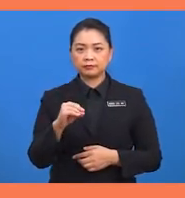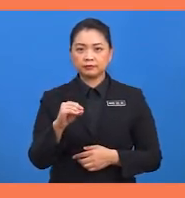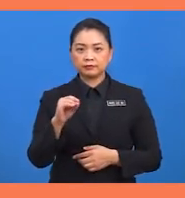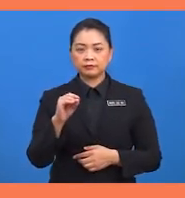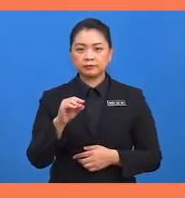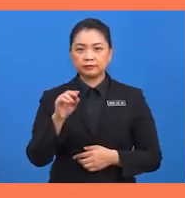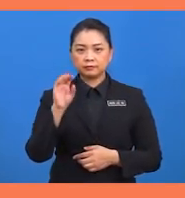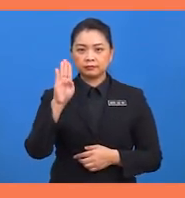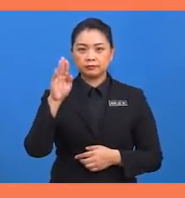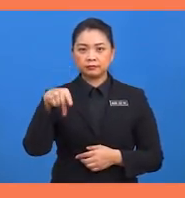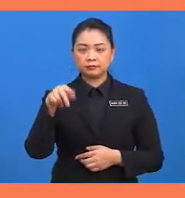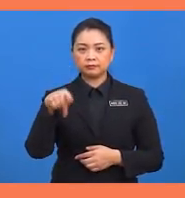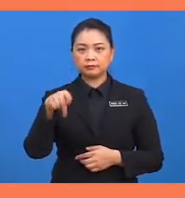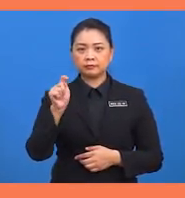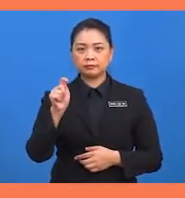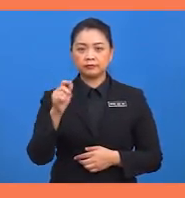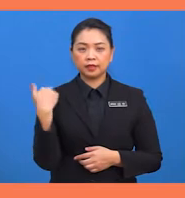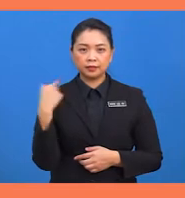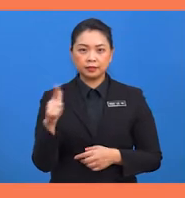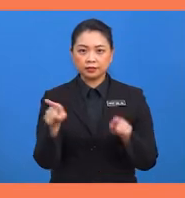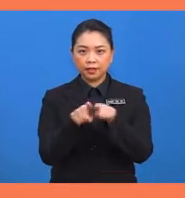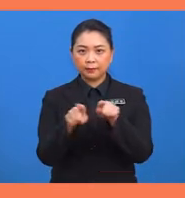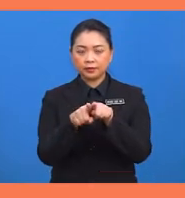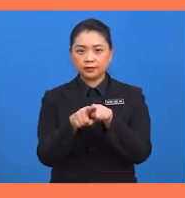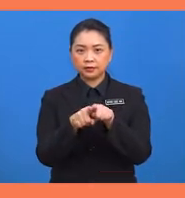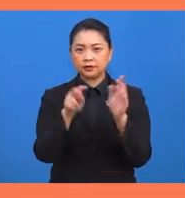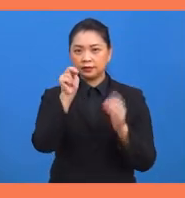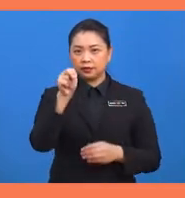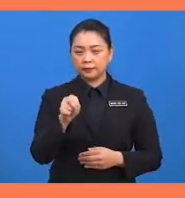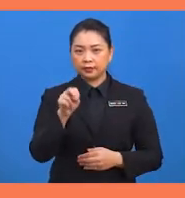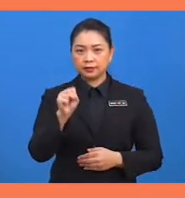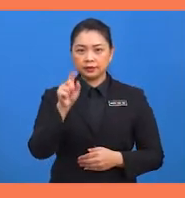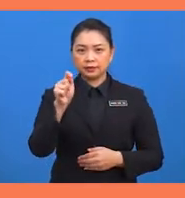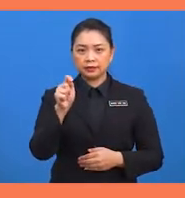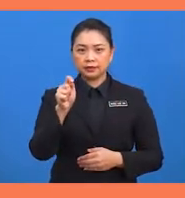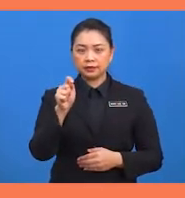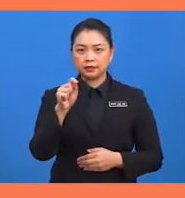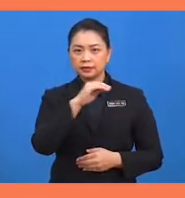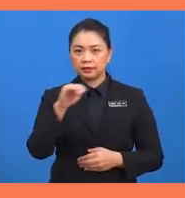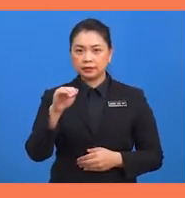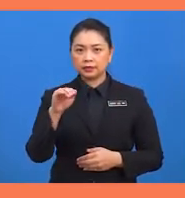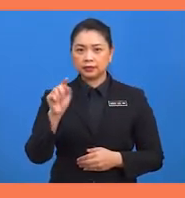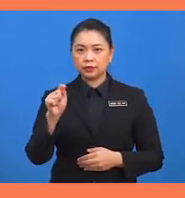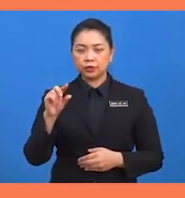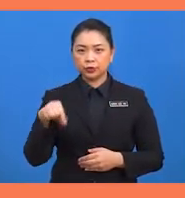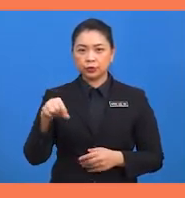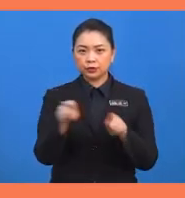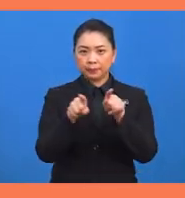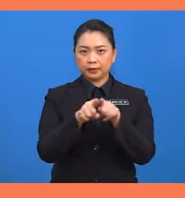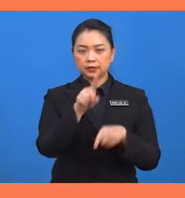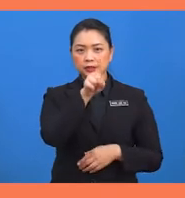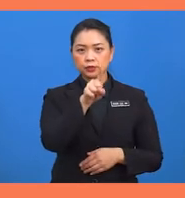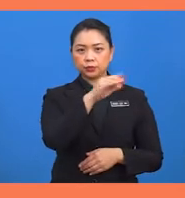BQTP adalah serupa. Nisbah ST kepada TQ